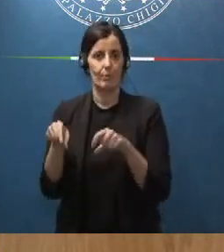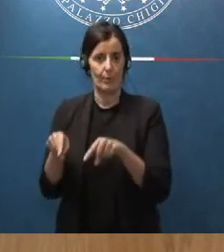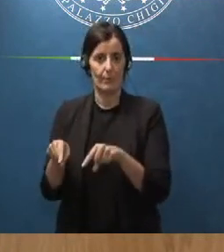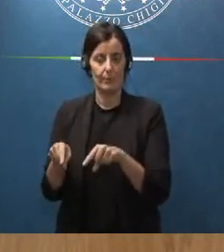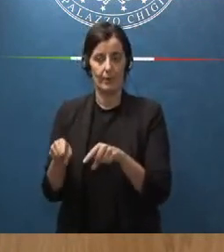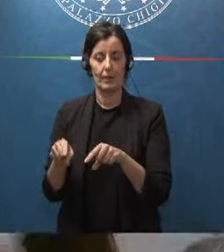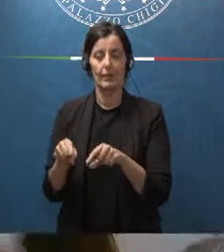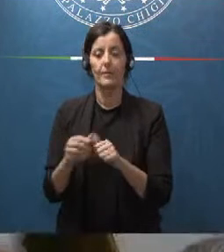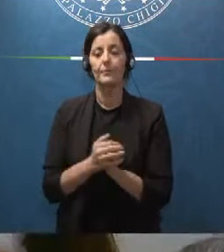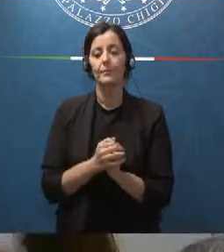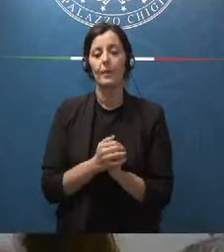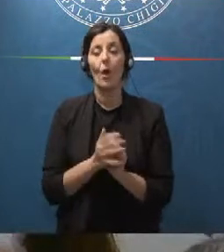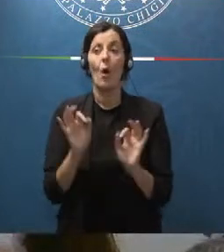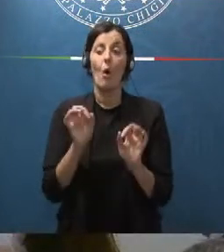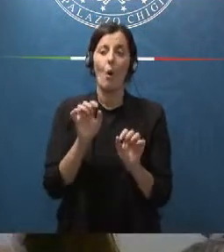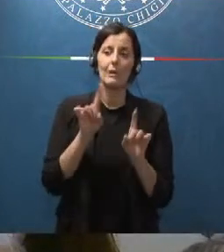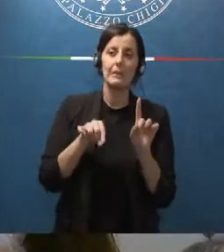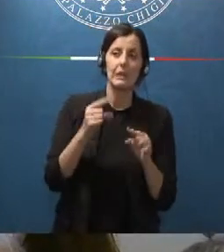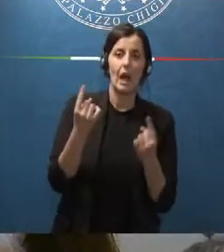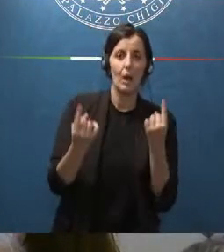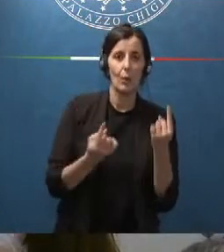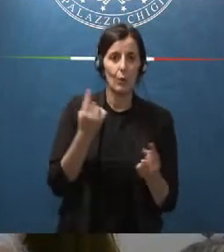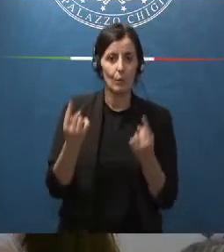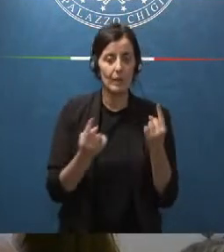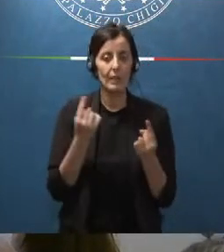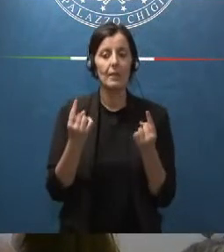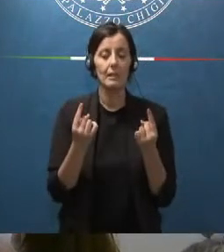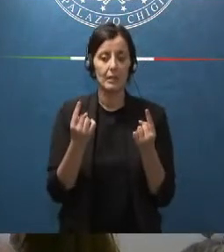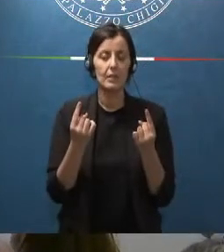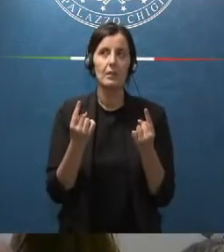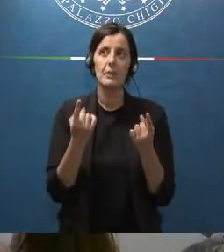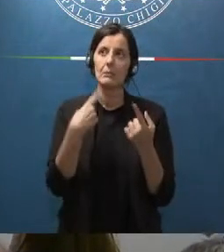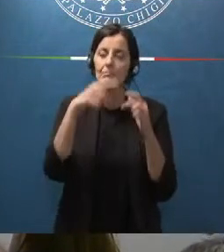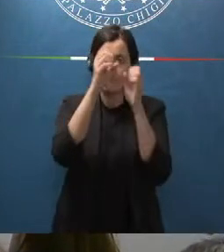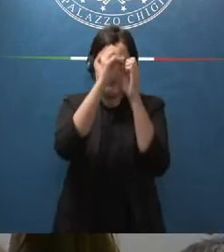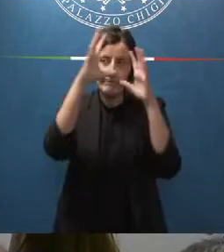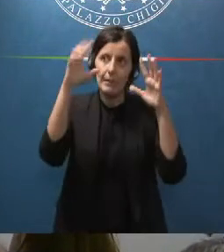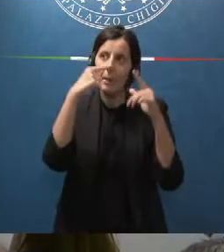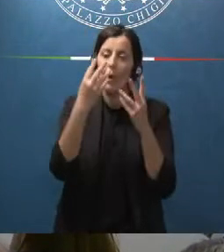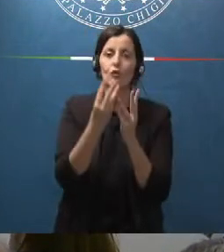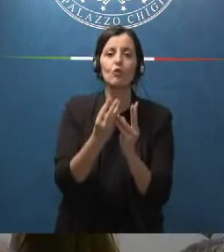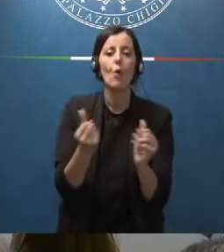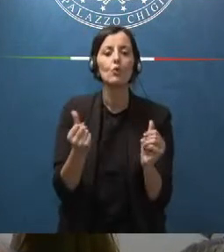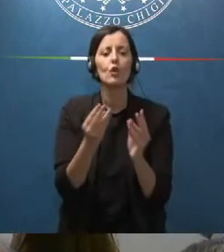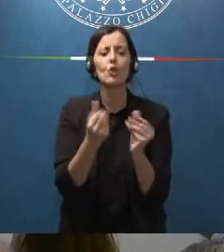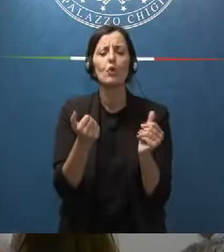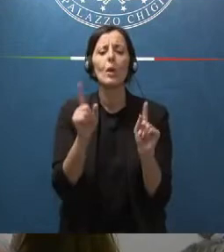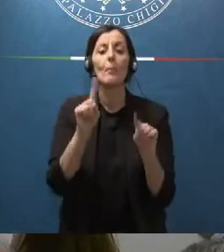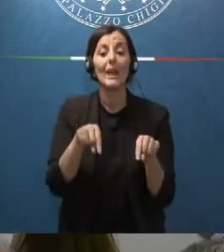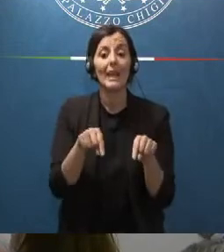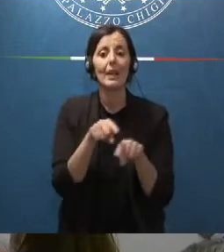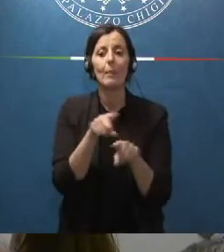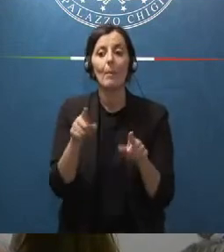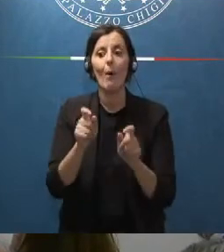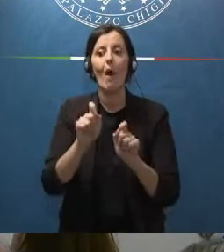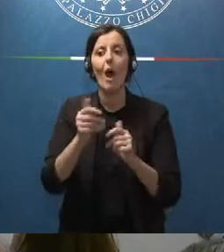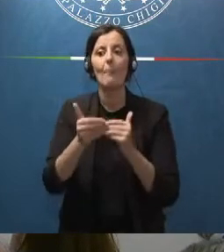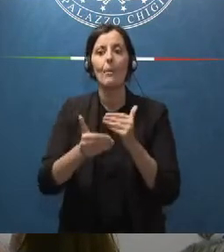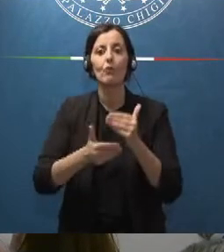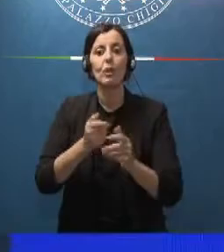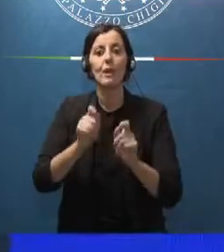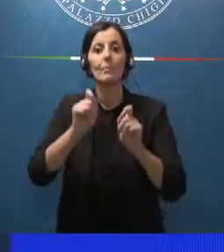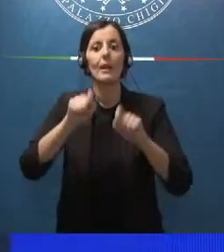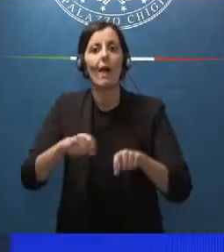oppure che in alcuni casi viene immaginata una soluzione per prevenire l'avvio della procedura di